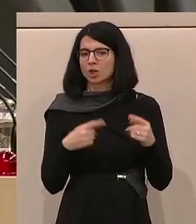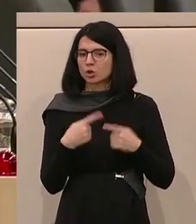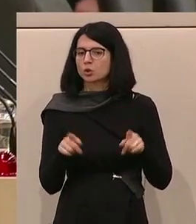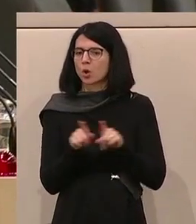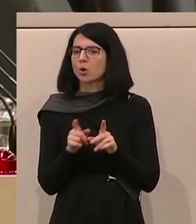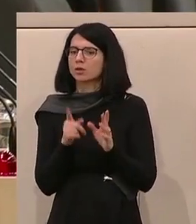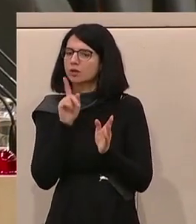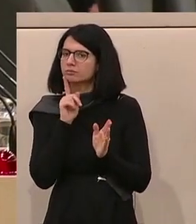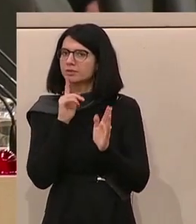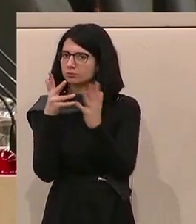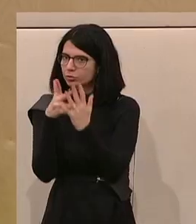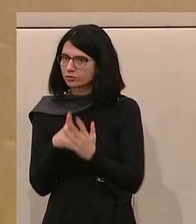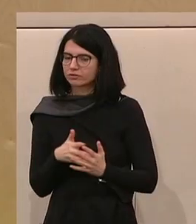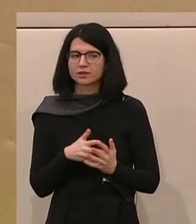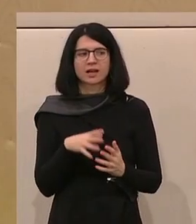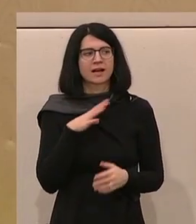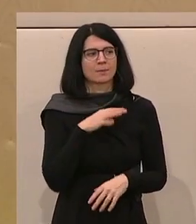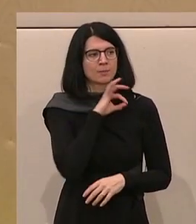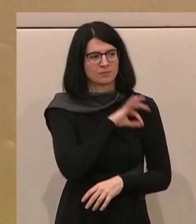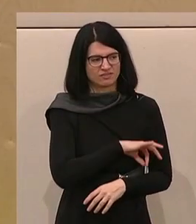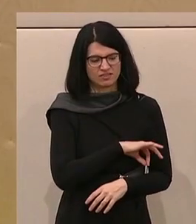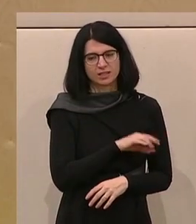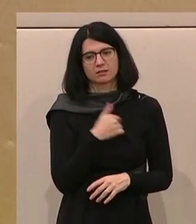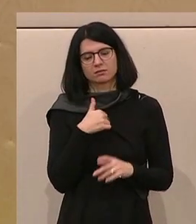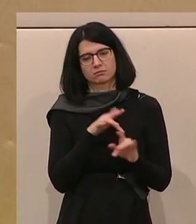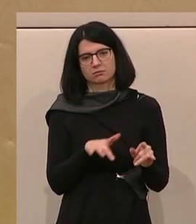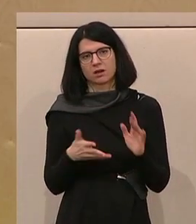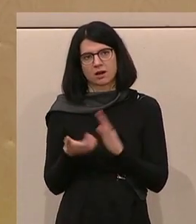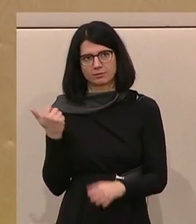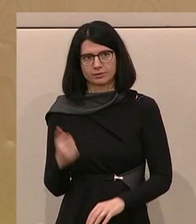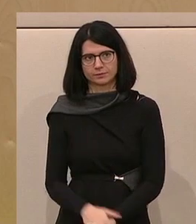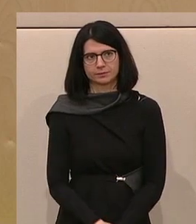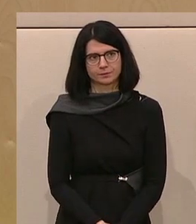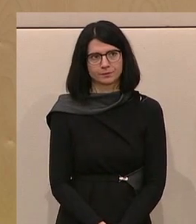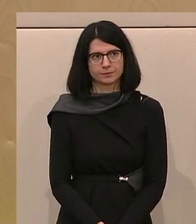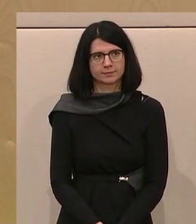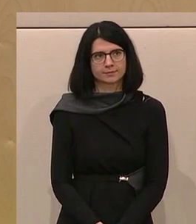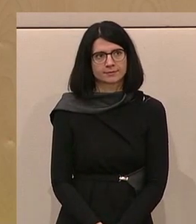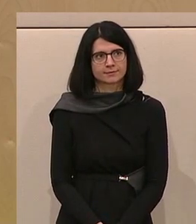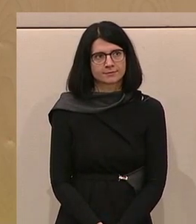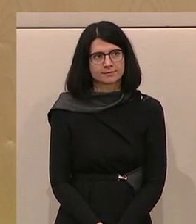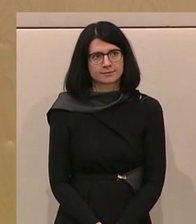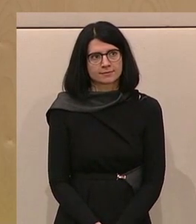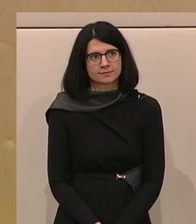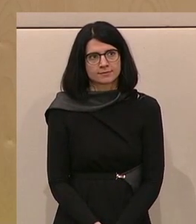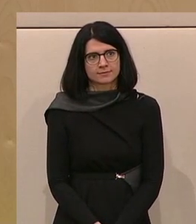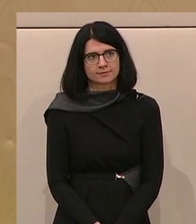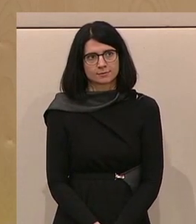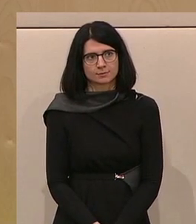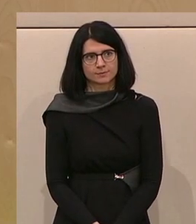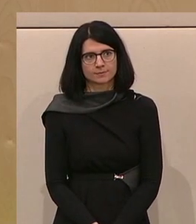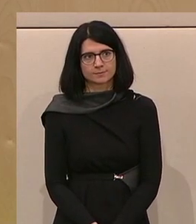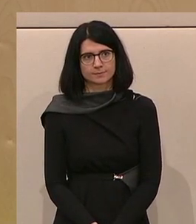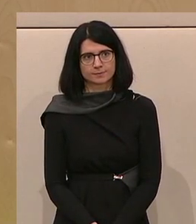man zusätzlich machen kann, aber die Pflicht dafür fällt aus und die ist daher sinnvoll. Und die